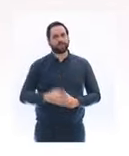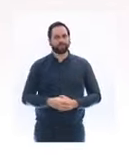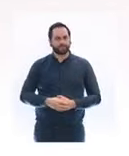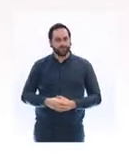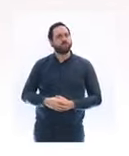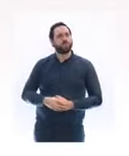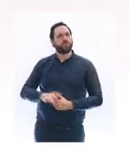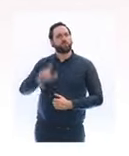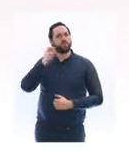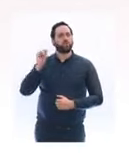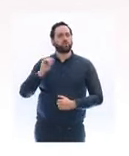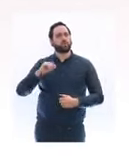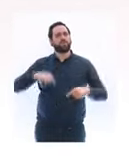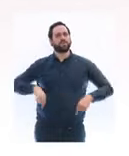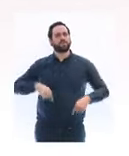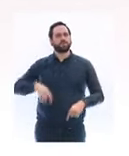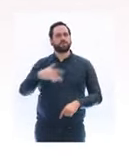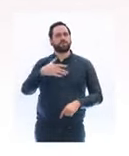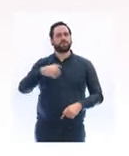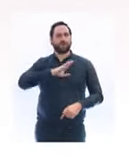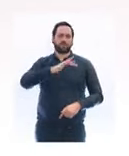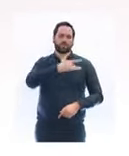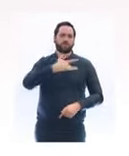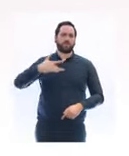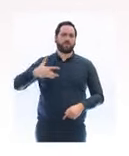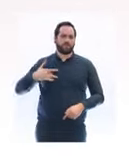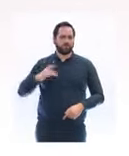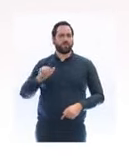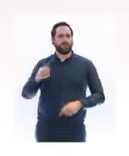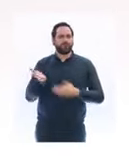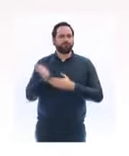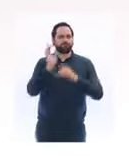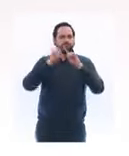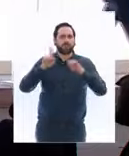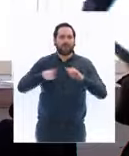ministre chargé de la Santé, va vous en présenter les modalités.